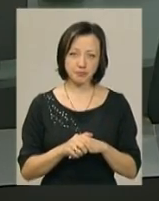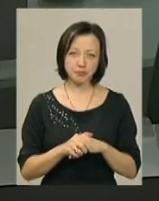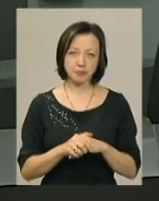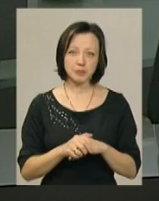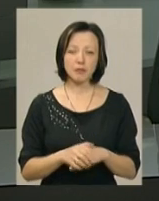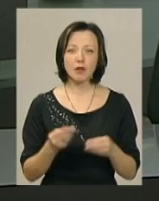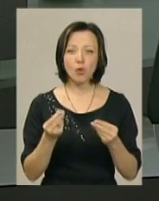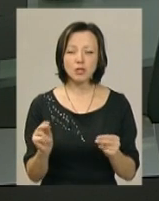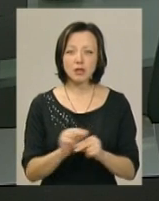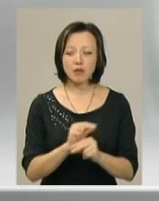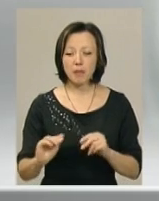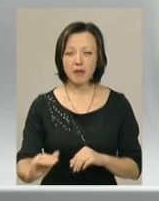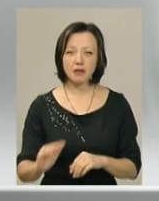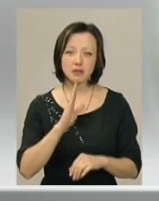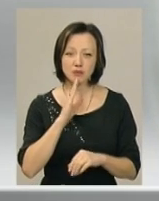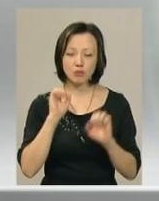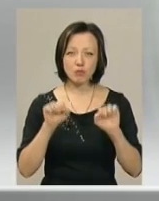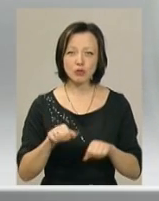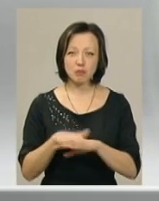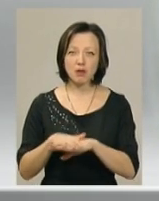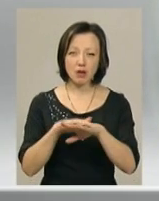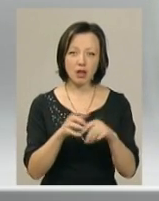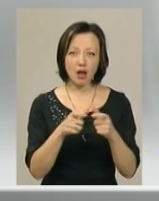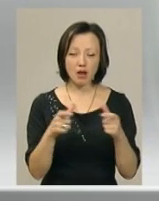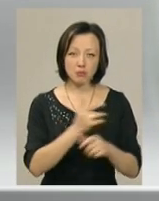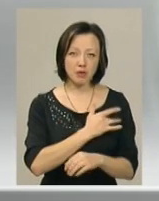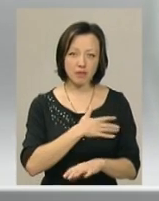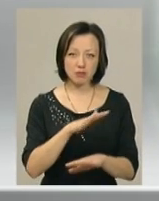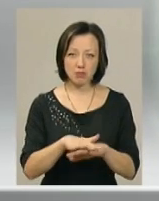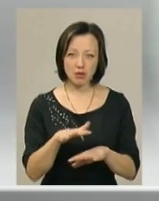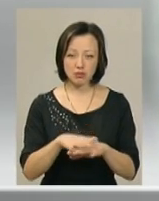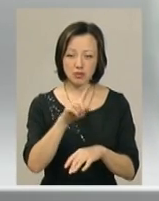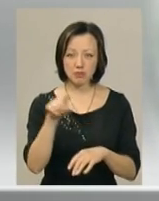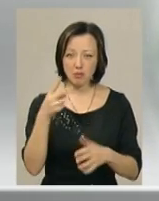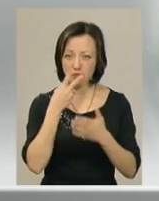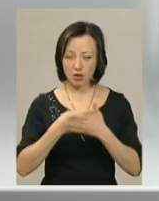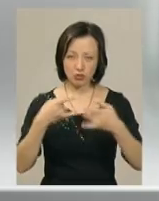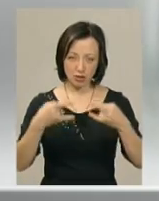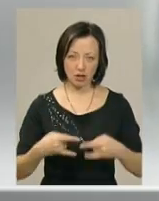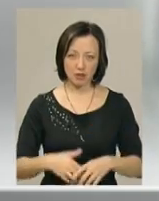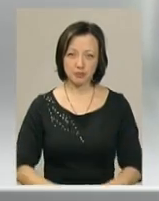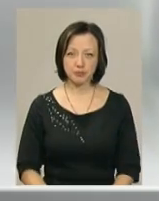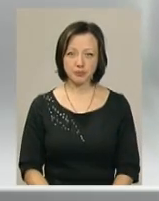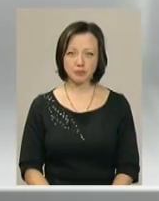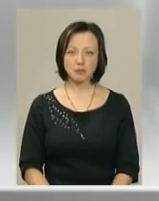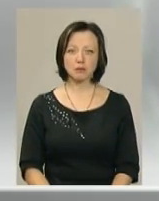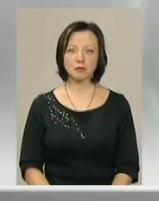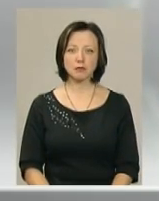Кошти на лікування маленької Аміни можна переказати на картки Приватбанку за реквізитами, які ви бачите на екрані.